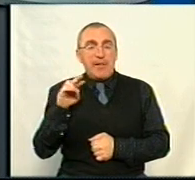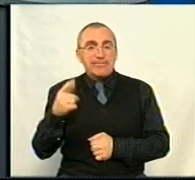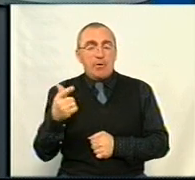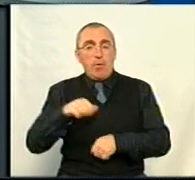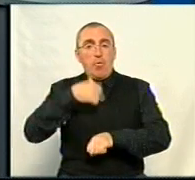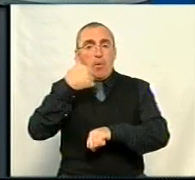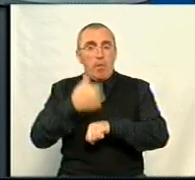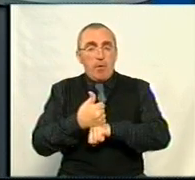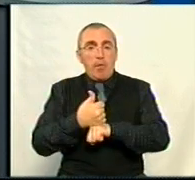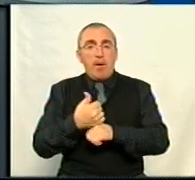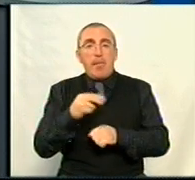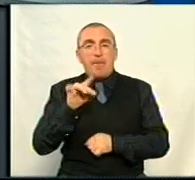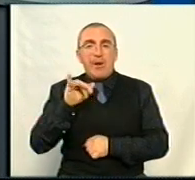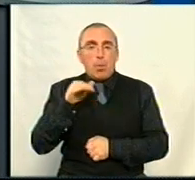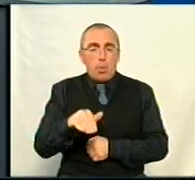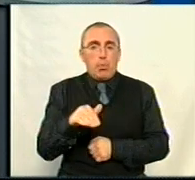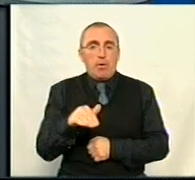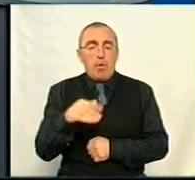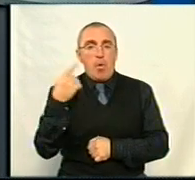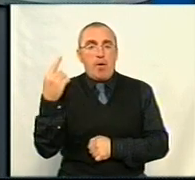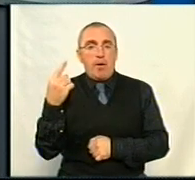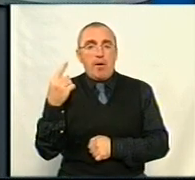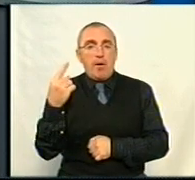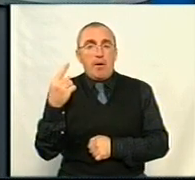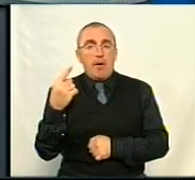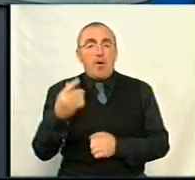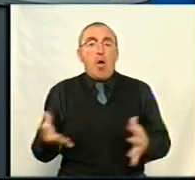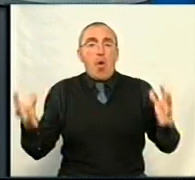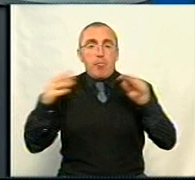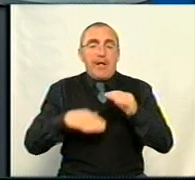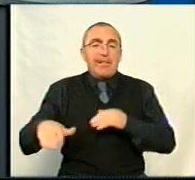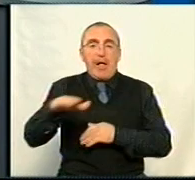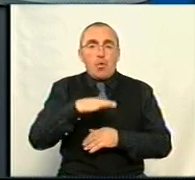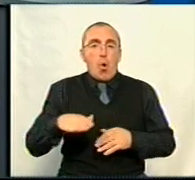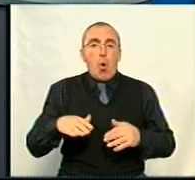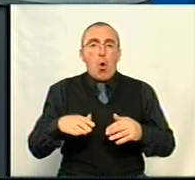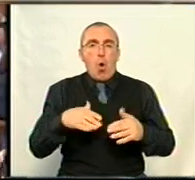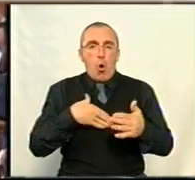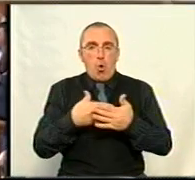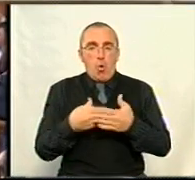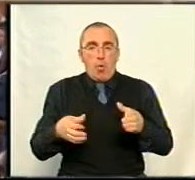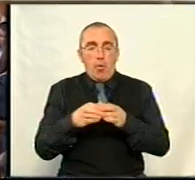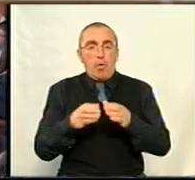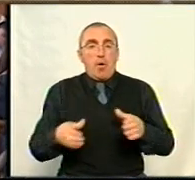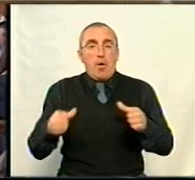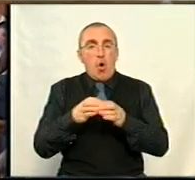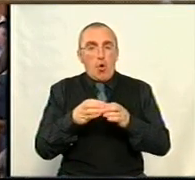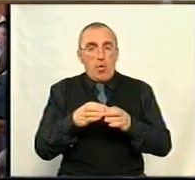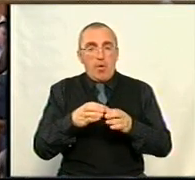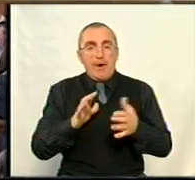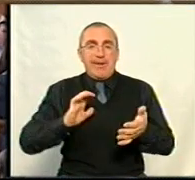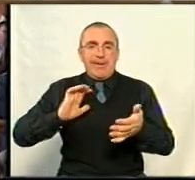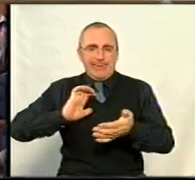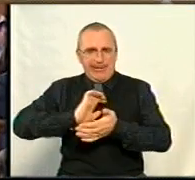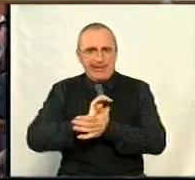голови, голову Приютівської обласної об'єднаної територіальної громади. Громада розраховує на тісну